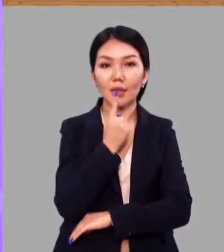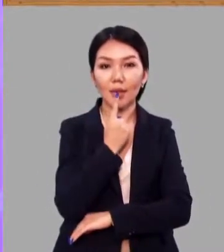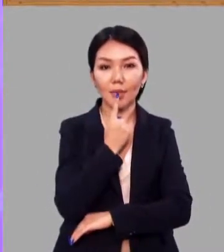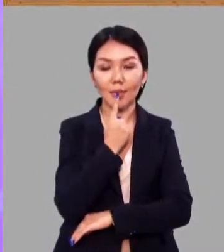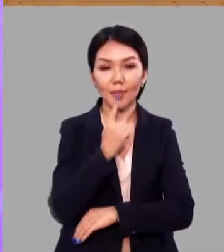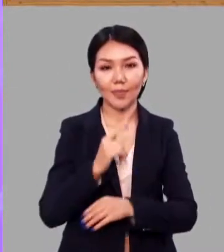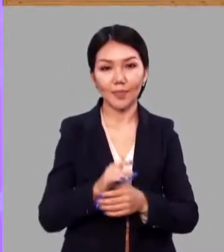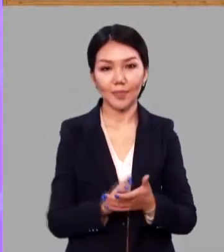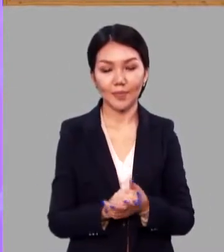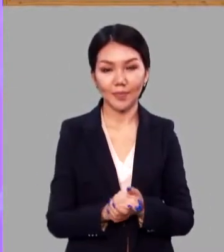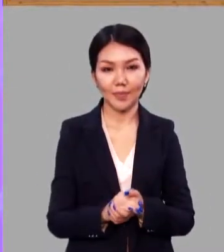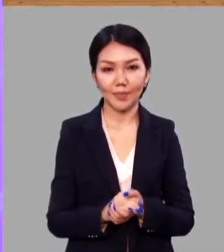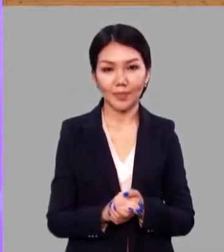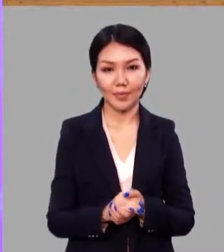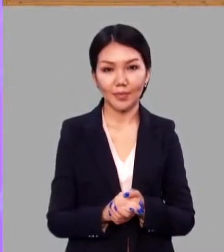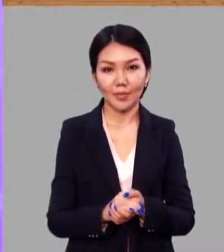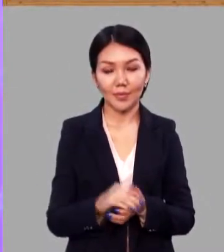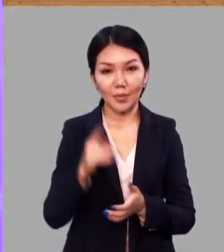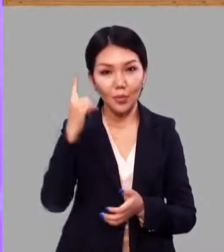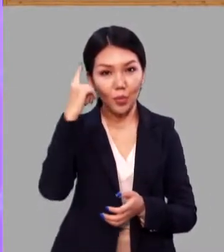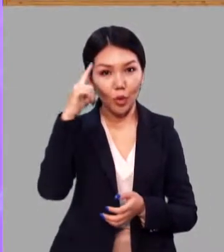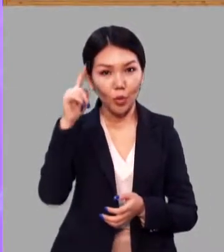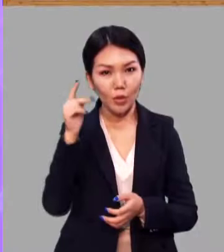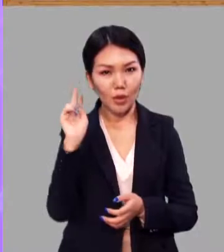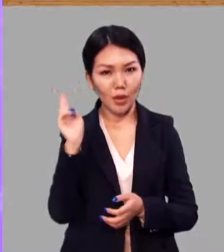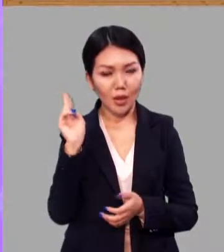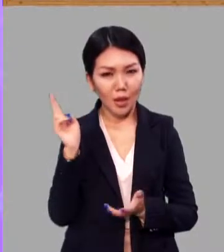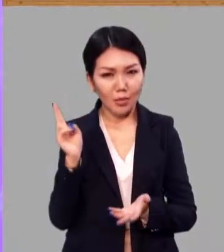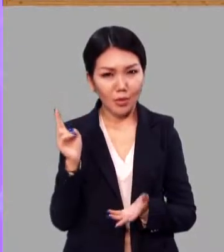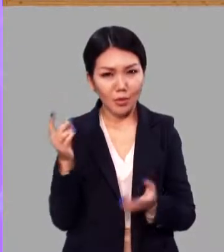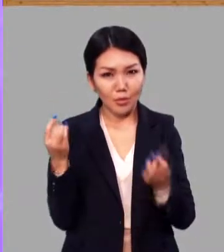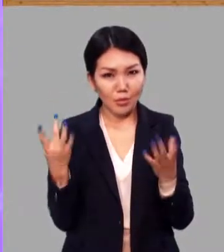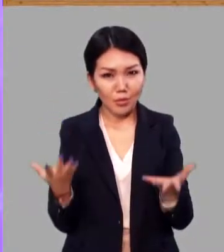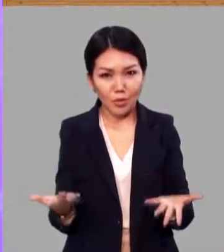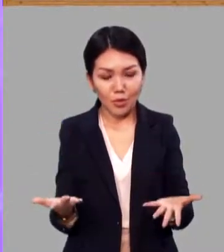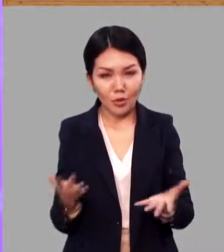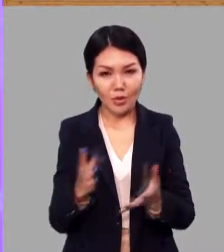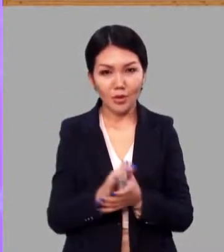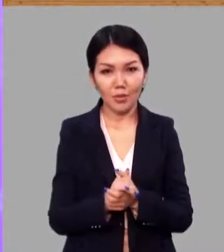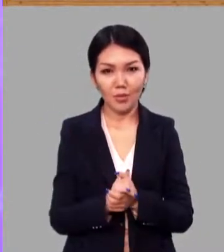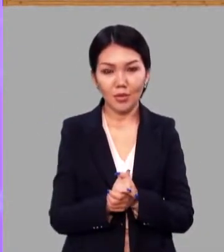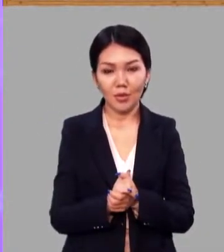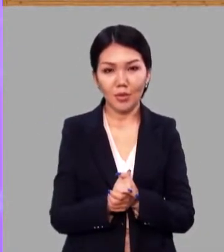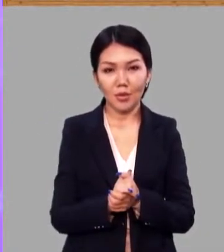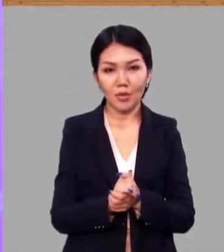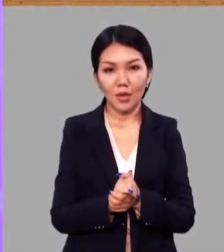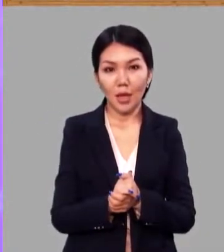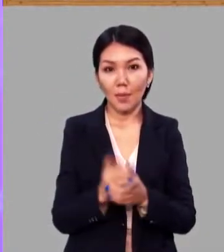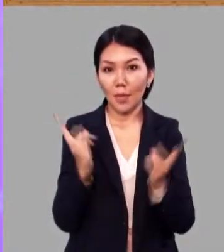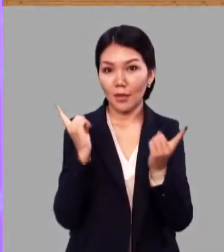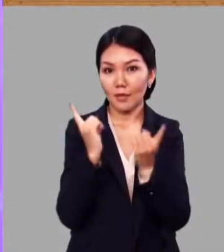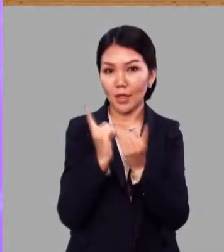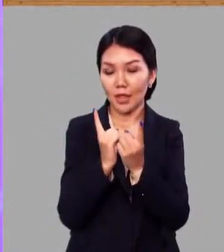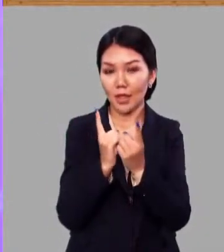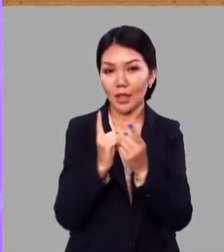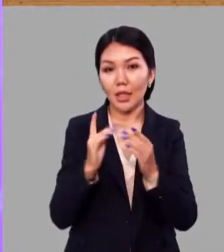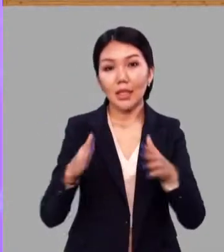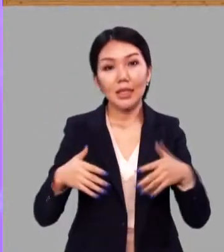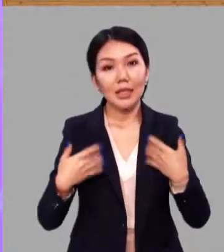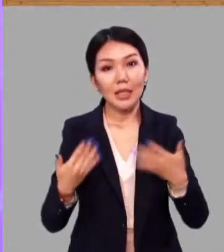Придумано кем-то просто и мудро при встрече здороваться.